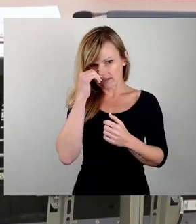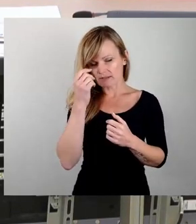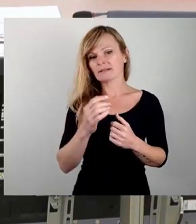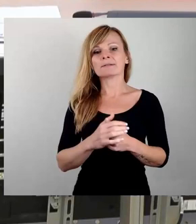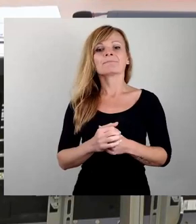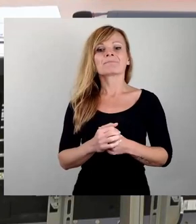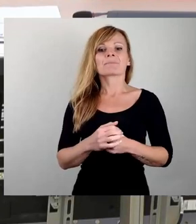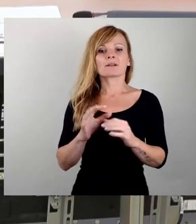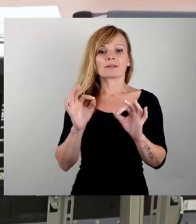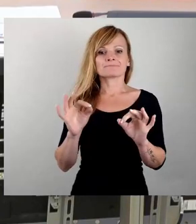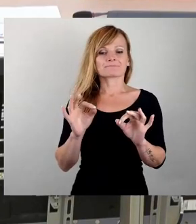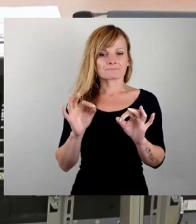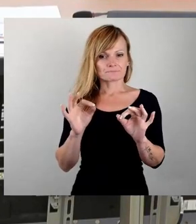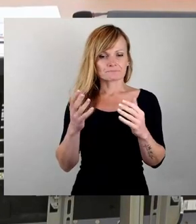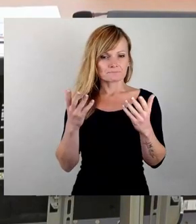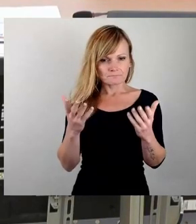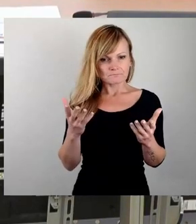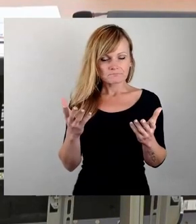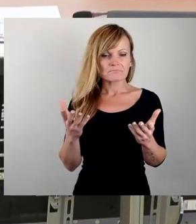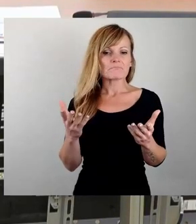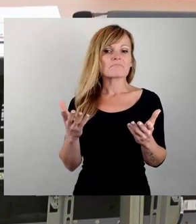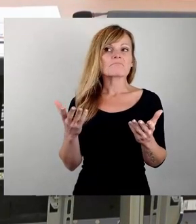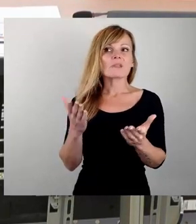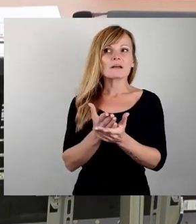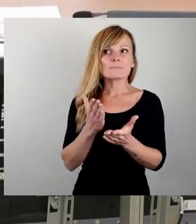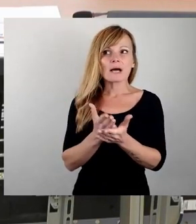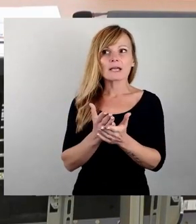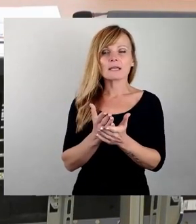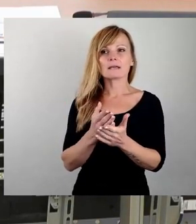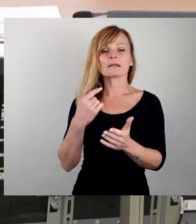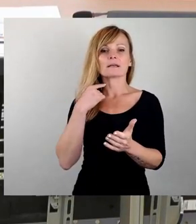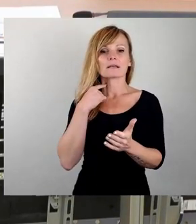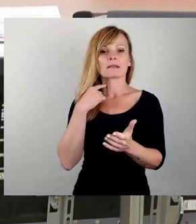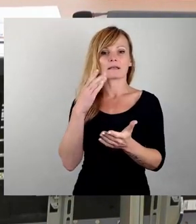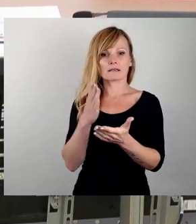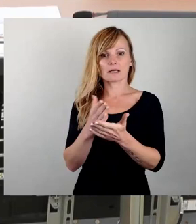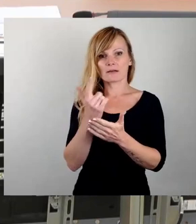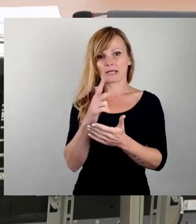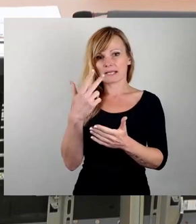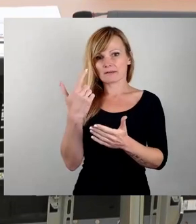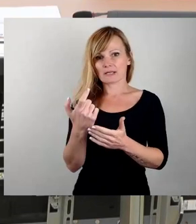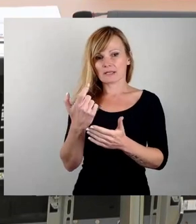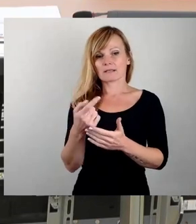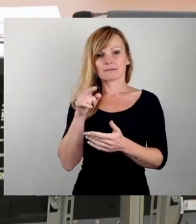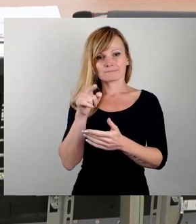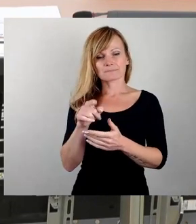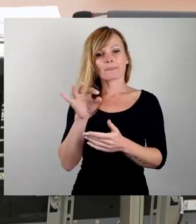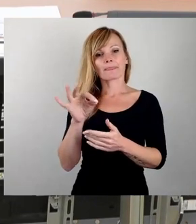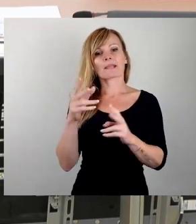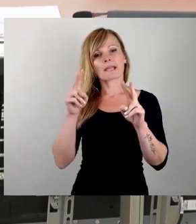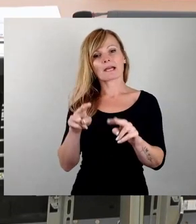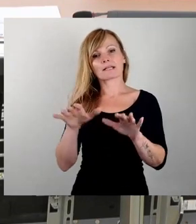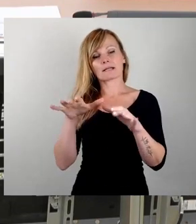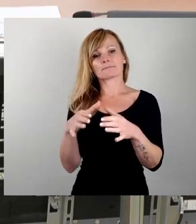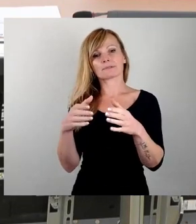vermutlich Ende Mai 2023, verschwanden vom Ehrenhain für die Regimenter der Dresdner